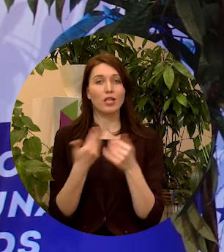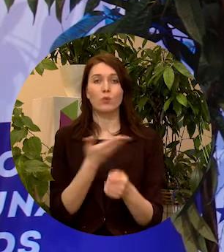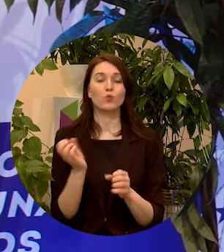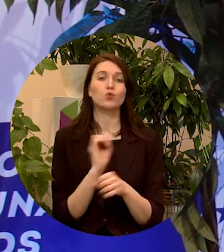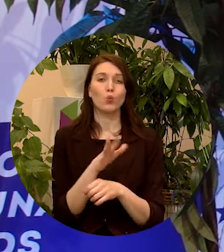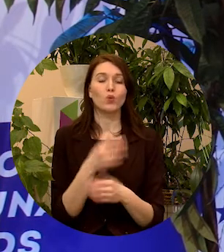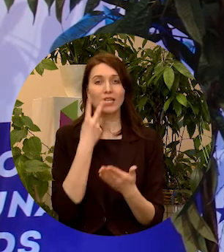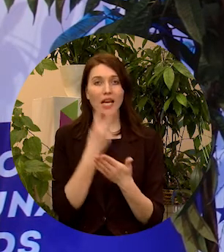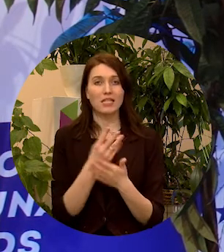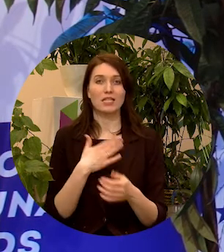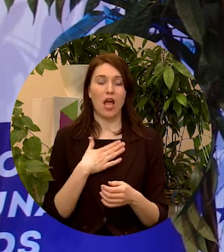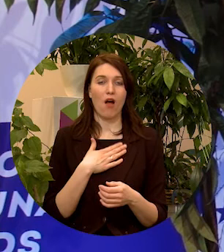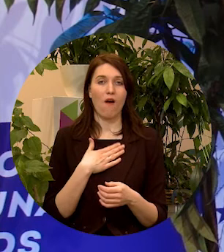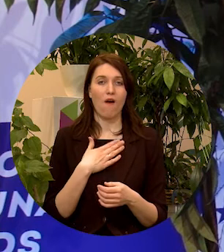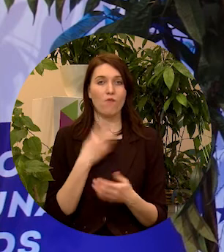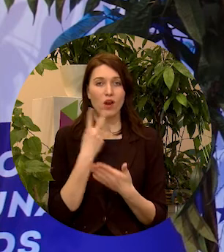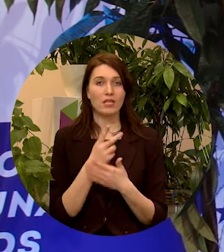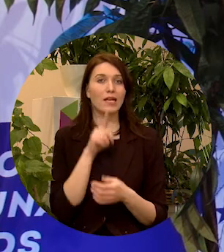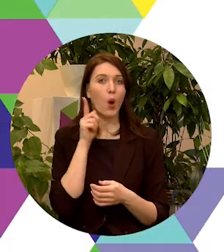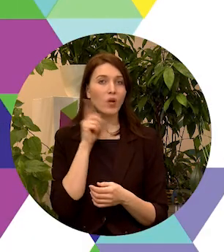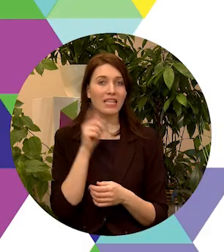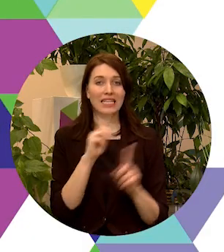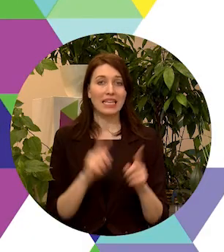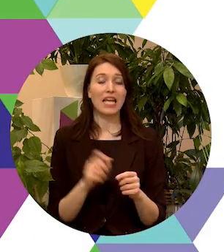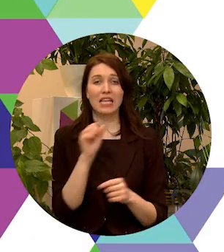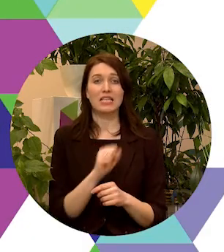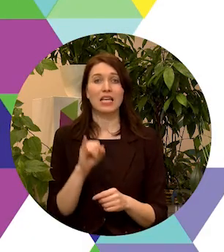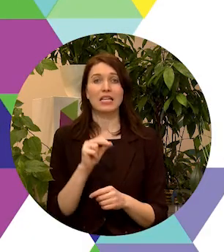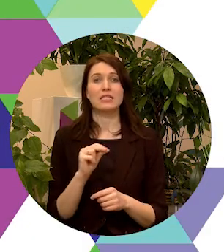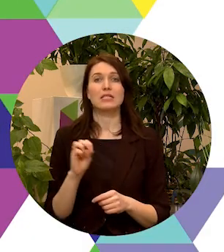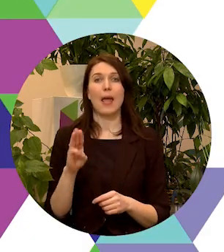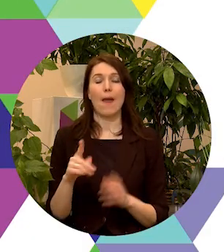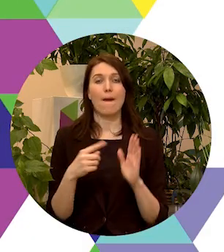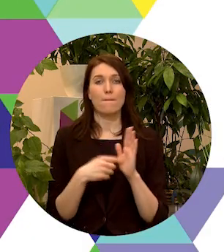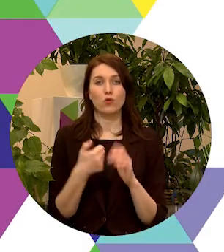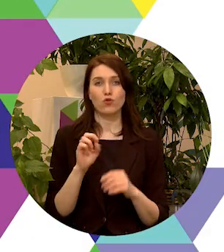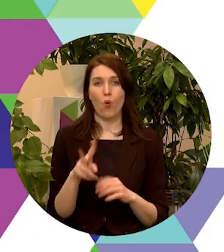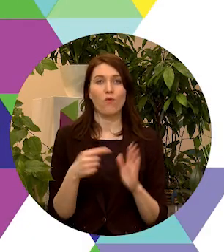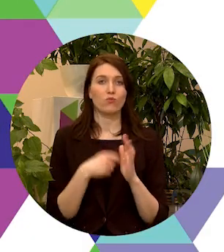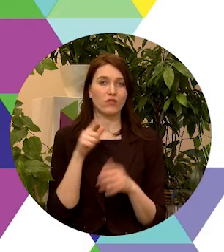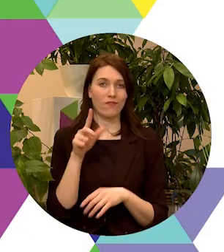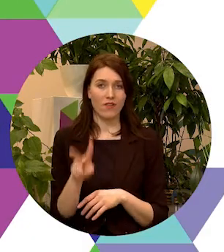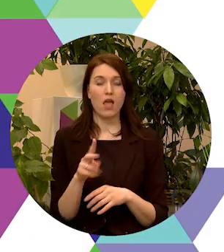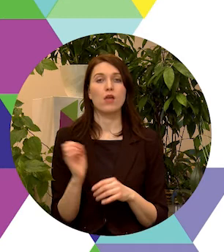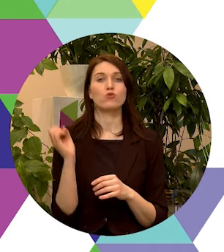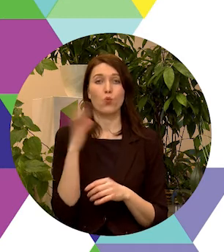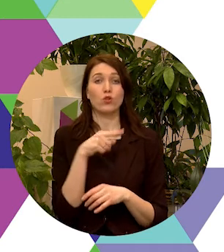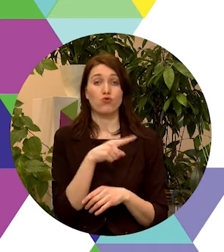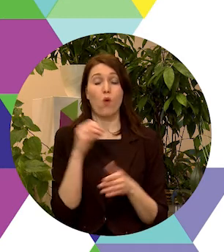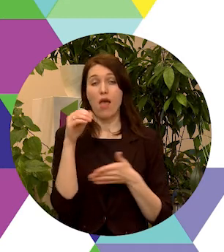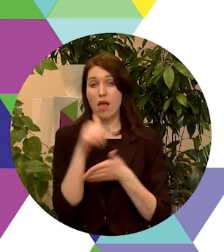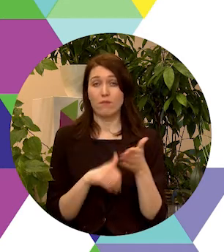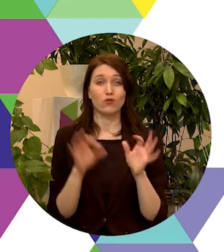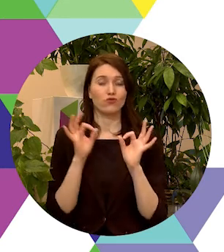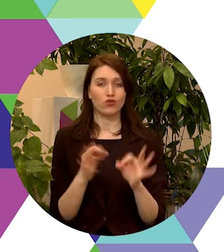sūtīt savu vīziju jaunatnes lietas at izēm.gov.lv un sūtīt uz šo te ēpastu, un